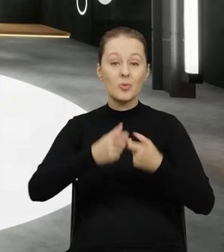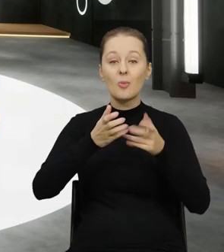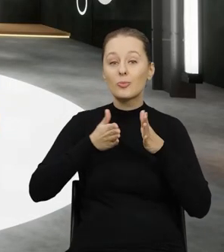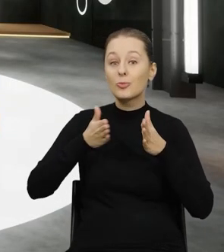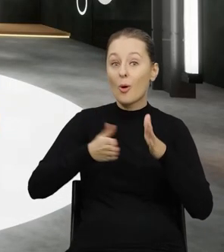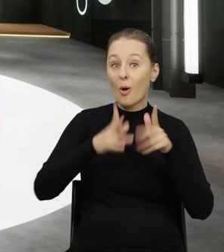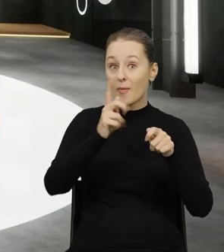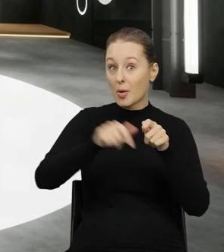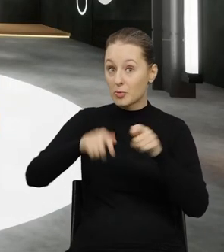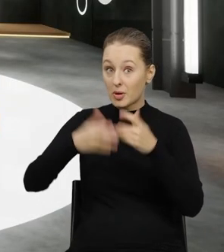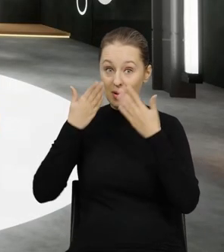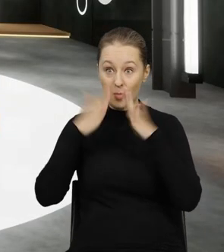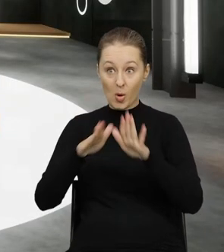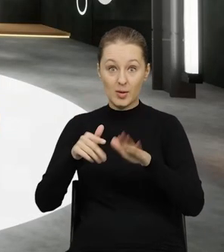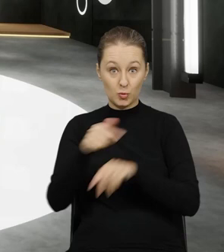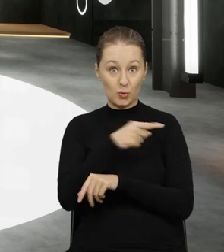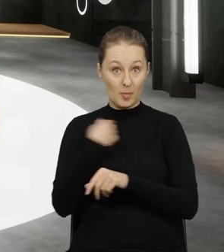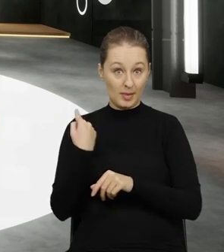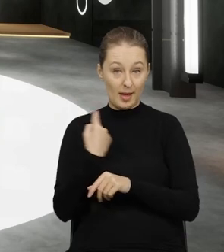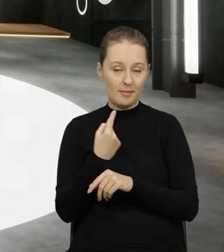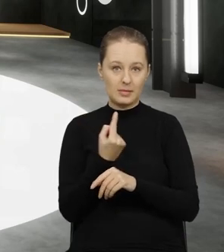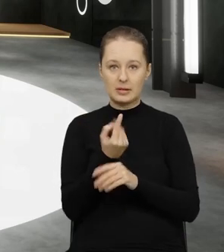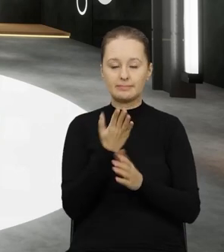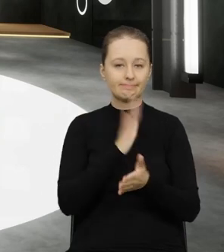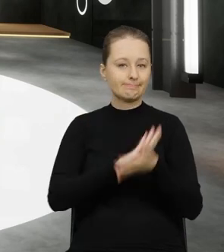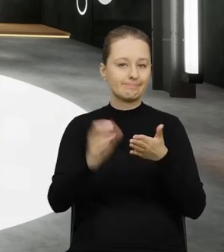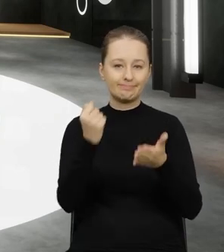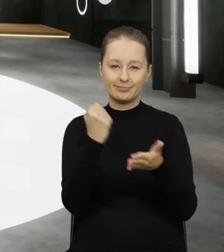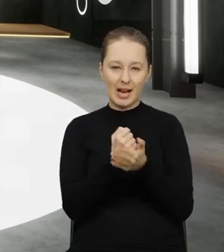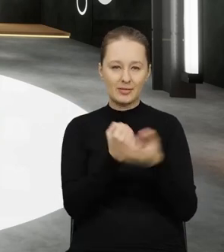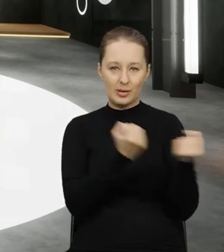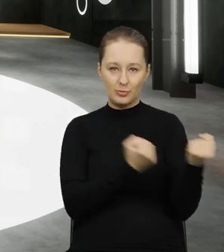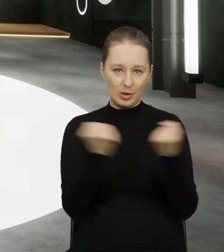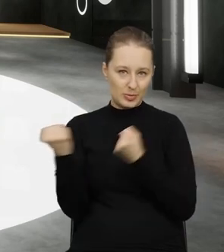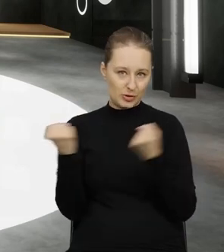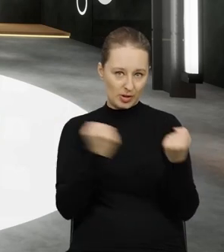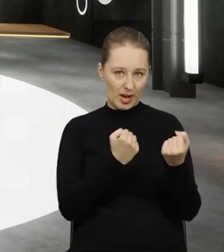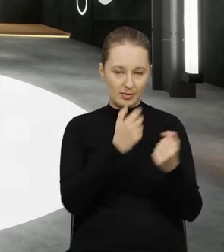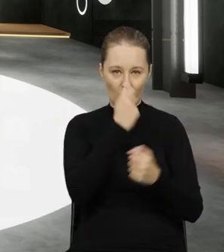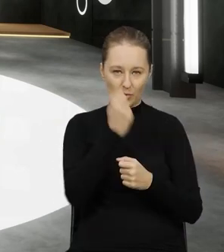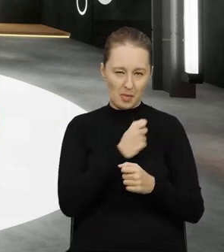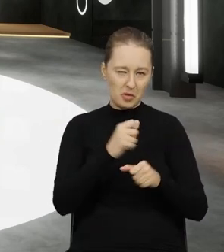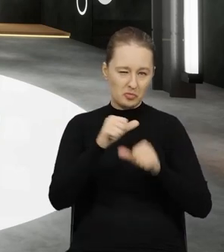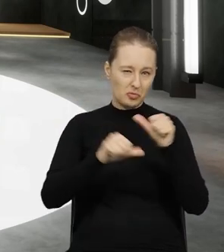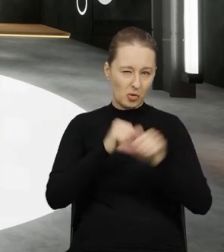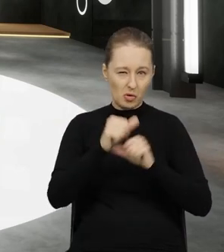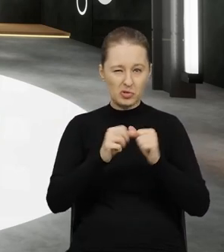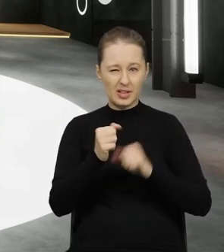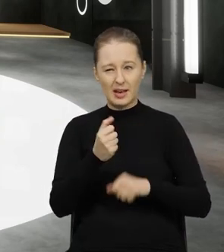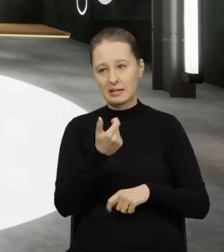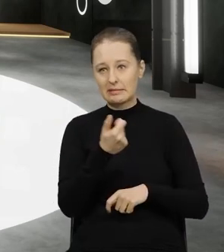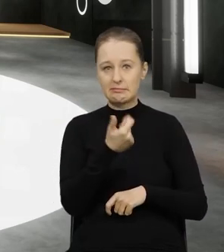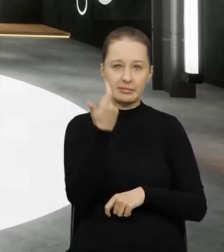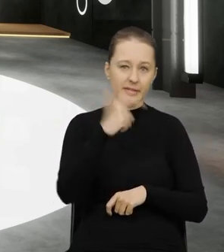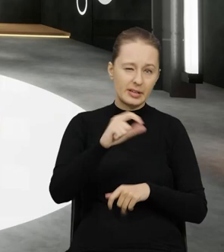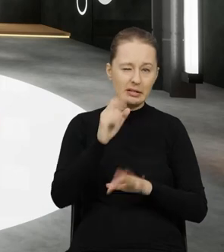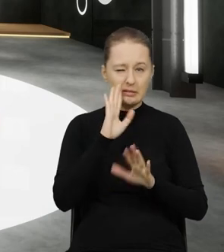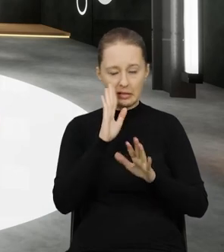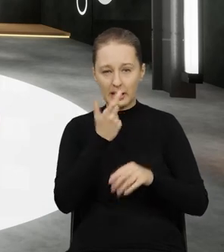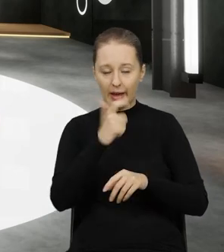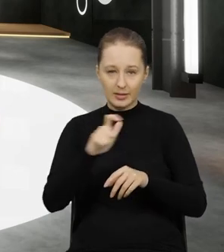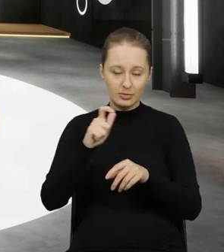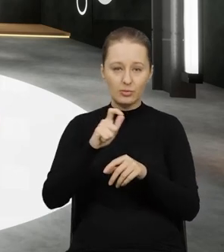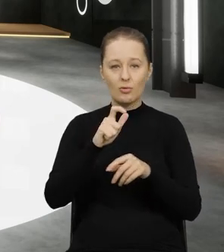drogowe i ujawniają, rzeczywiście ujawniają nam to nielegalne przemieszczanie odpadów. Rocznie to jest kilkaset przypadków stwierdzanych naruszeń przez